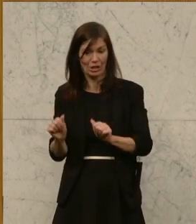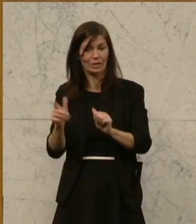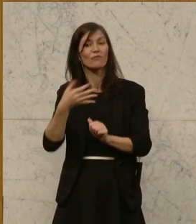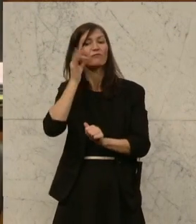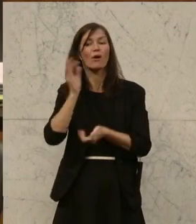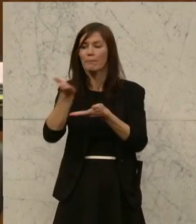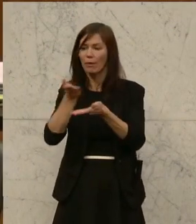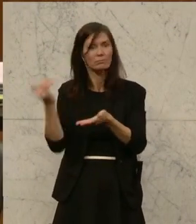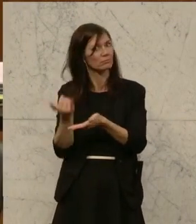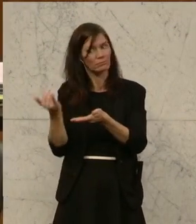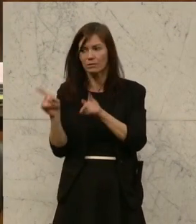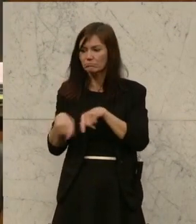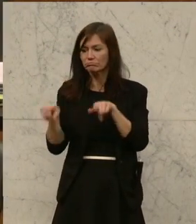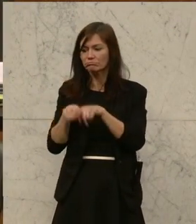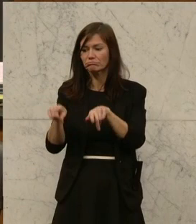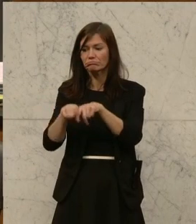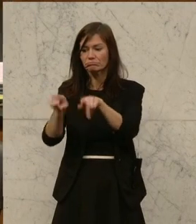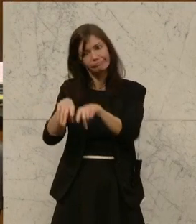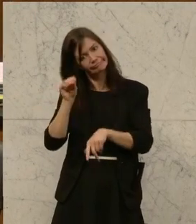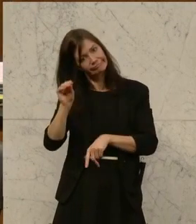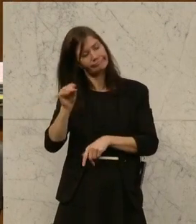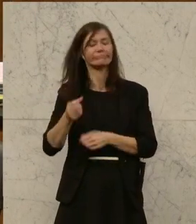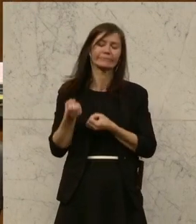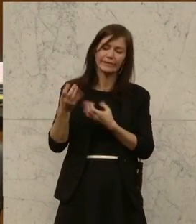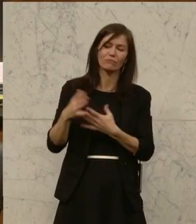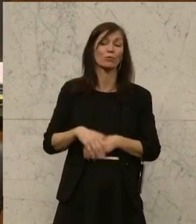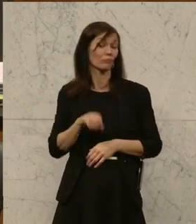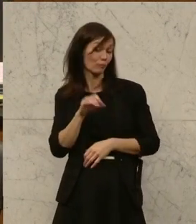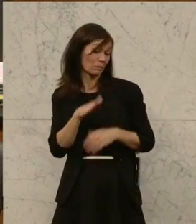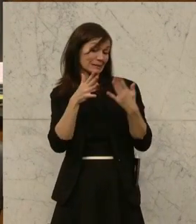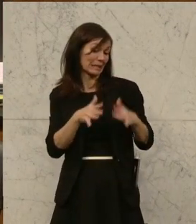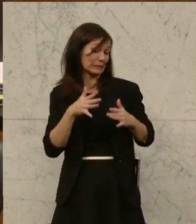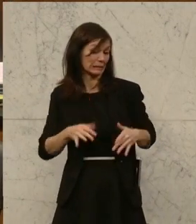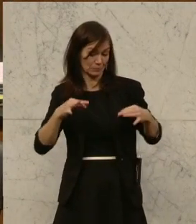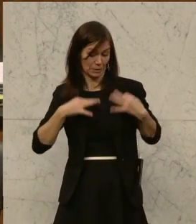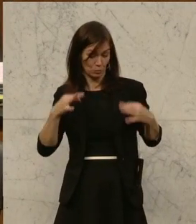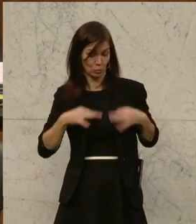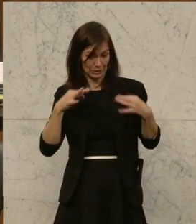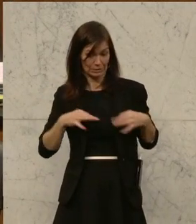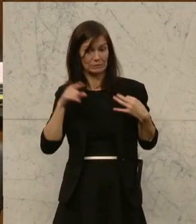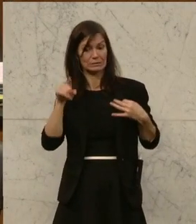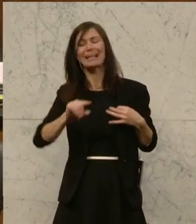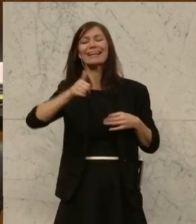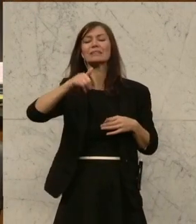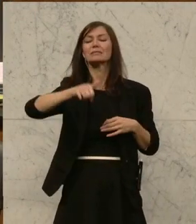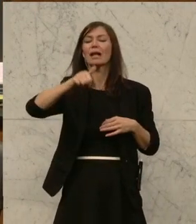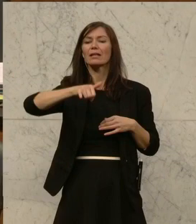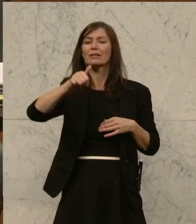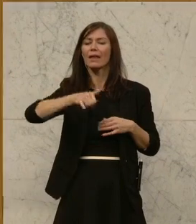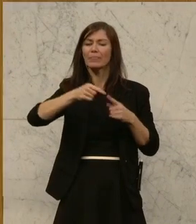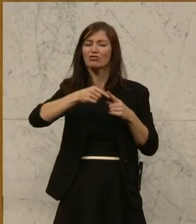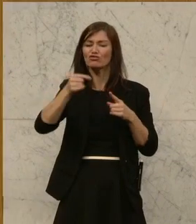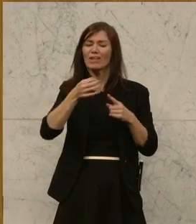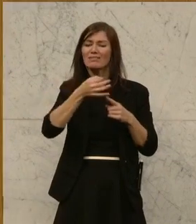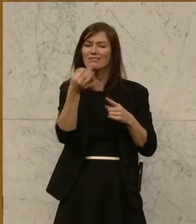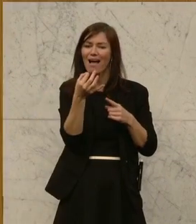und hat gesagt, wenn sie am 15. Dezember Geburtstag haben, dann ist ihr Pensionsstichtag der 1. Jänner und daher sind sie von